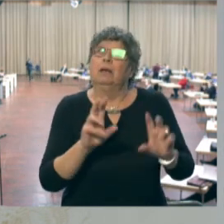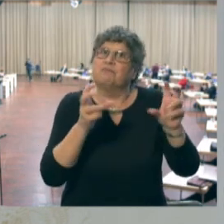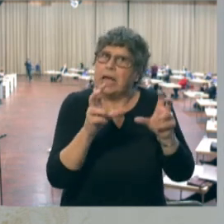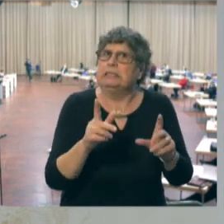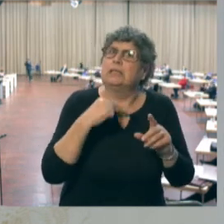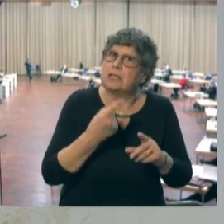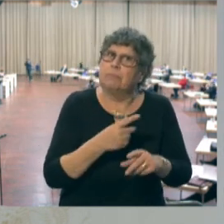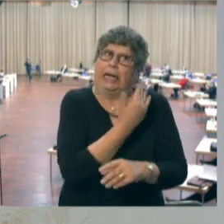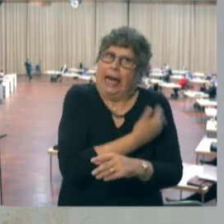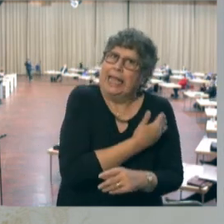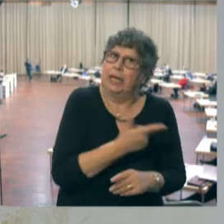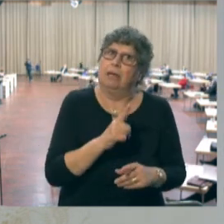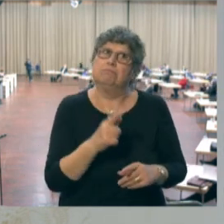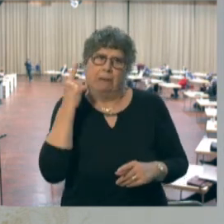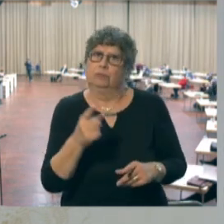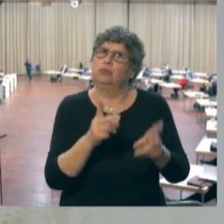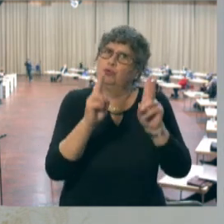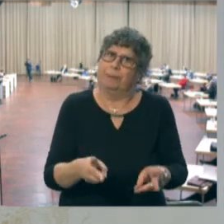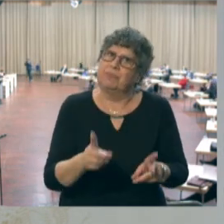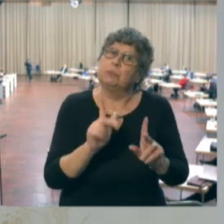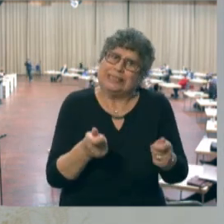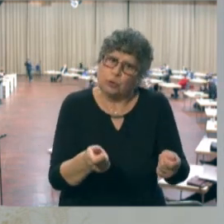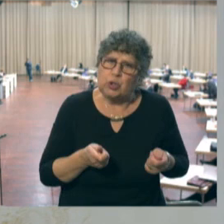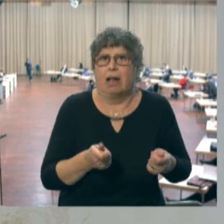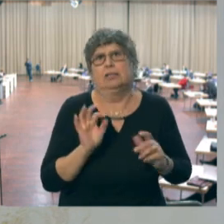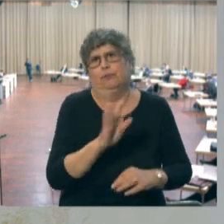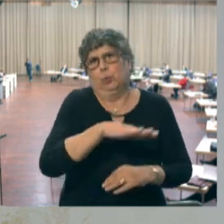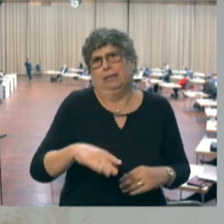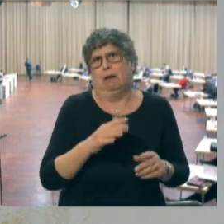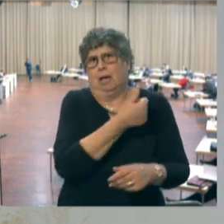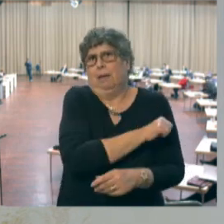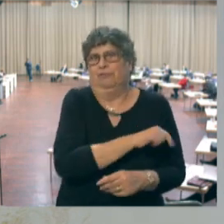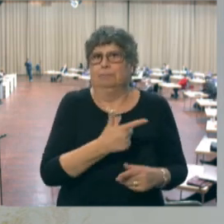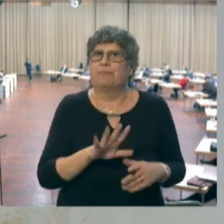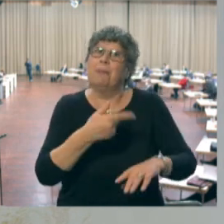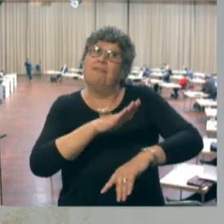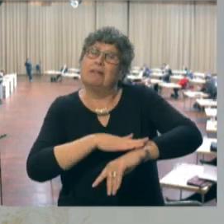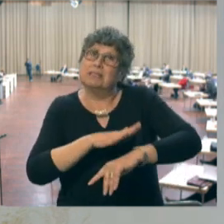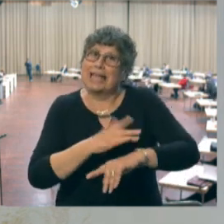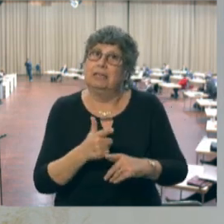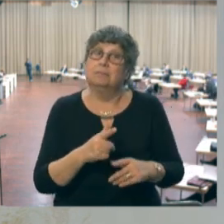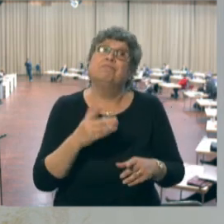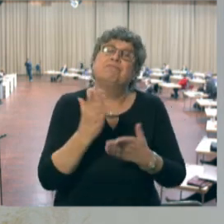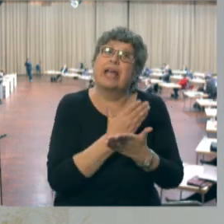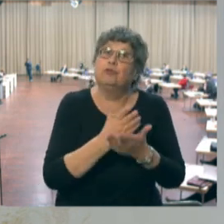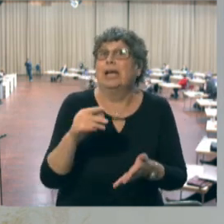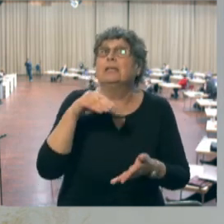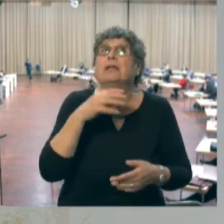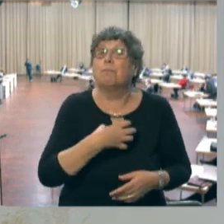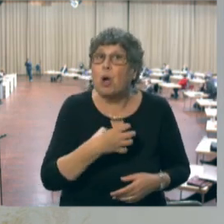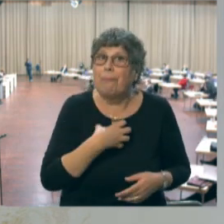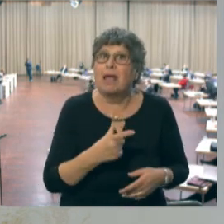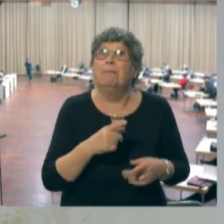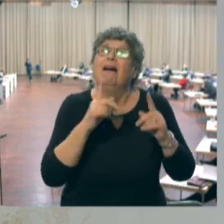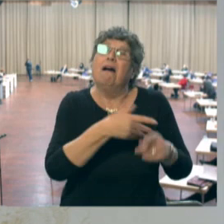dass hier doch äußerste Zurückhaltung angebracht ist. Angesichts der Zeit will ich sagen, das entscheidende Problem ist, meine Damen und Herren, dass immer